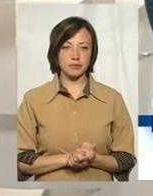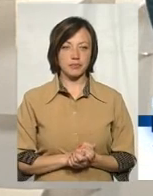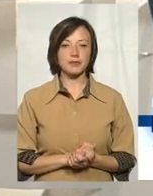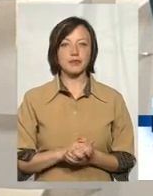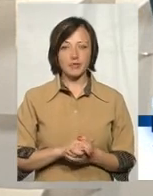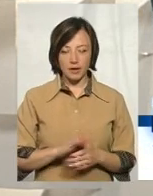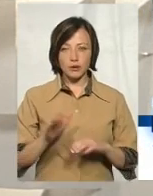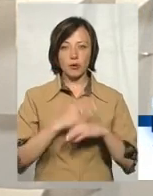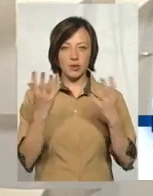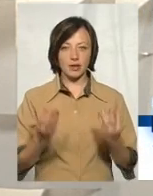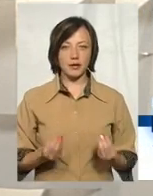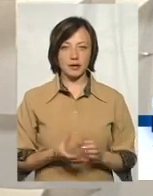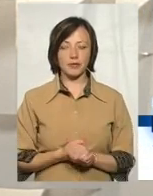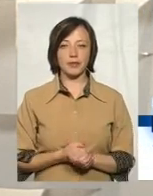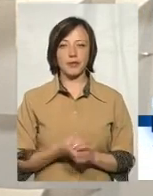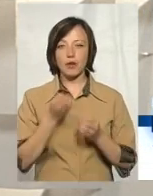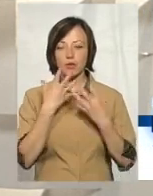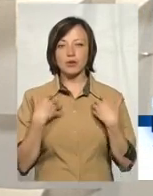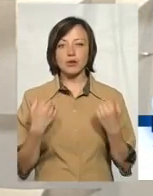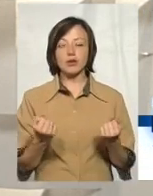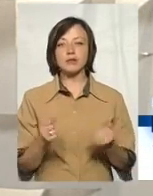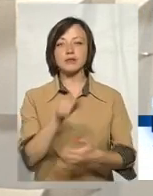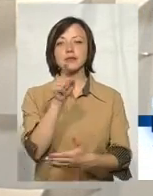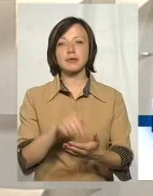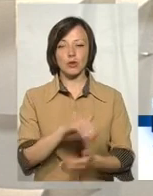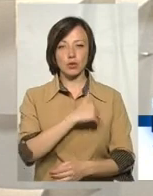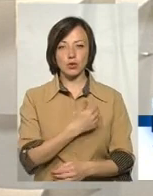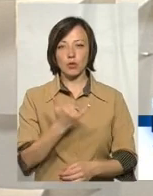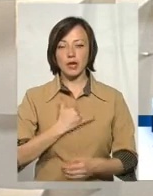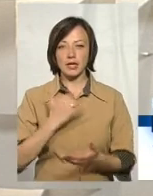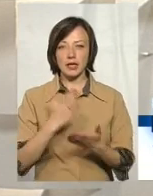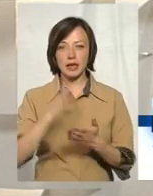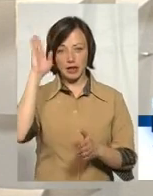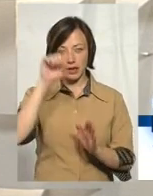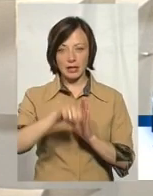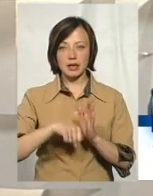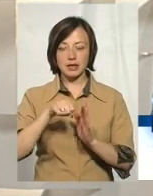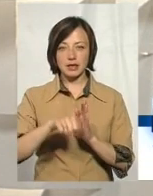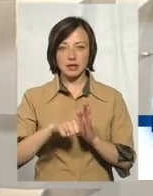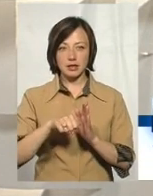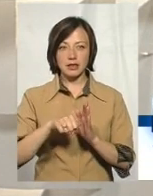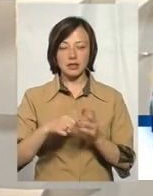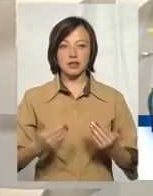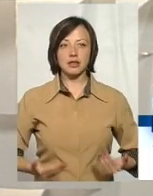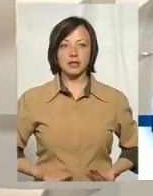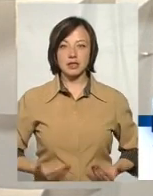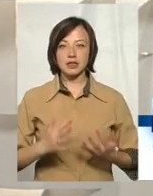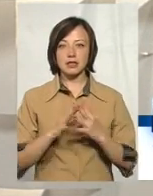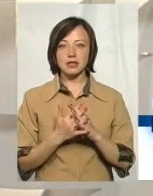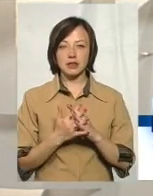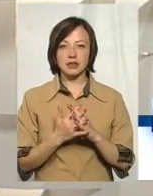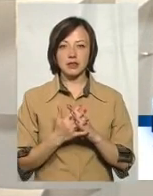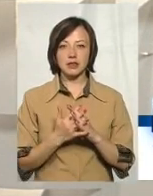Але, добре дякую. Доброго здоров'я. Я хочу задати питання. У мене є керівниця на тоді, я чесно сказав, що вам поки. Це вже щось